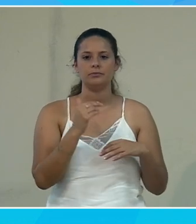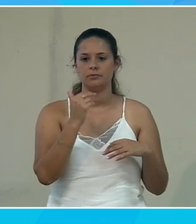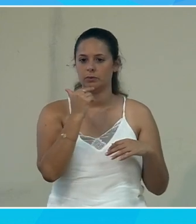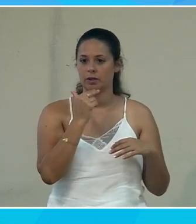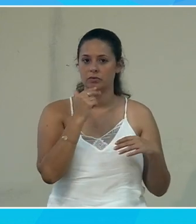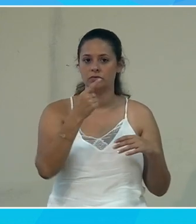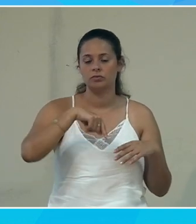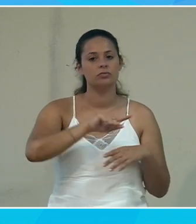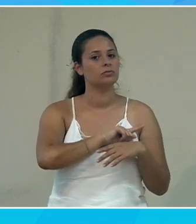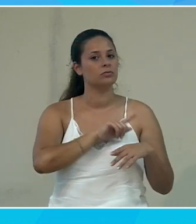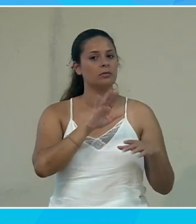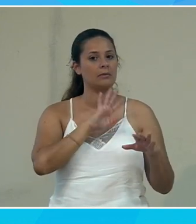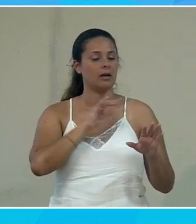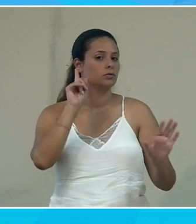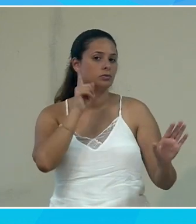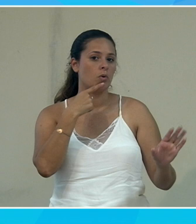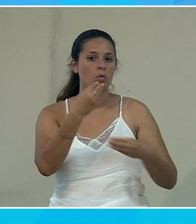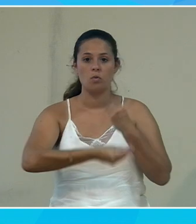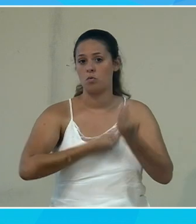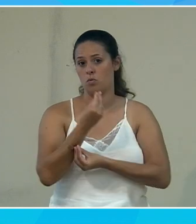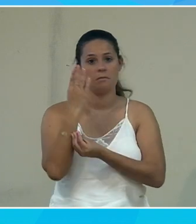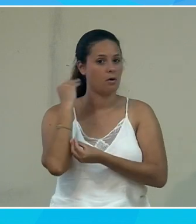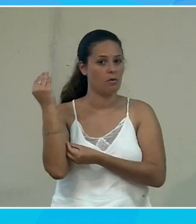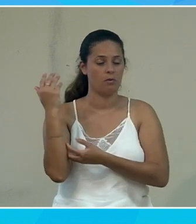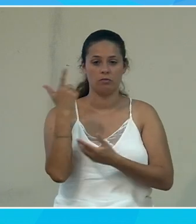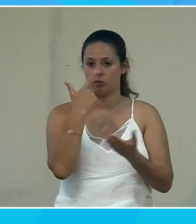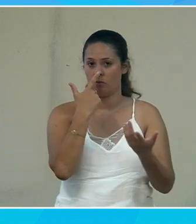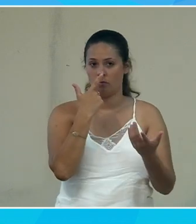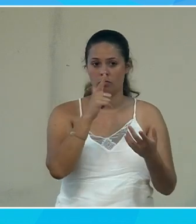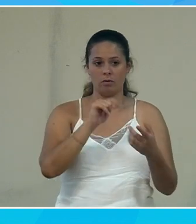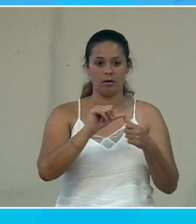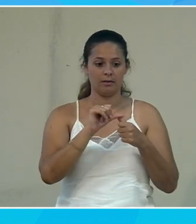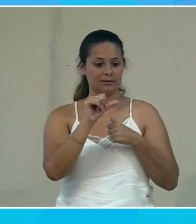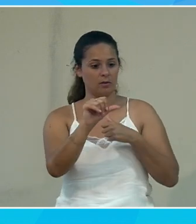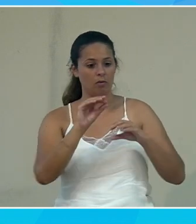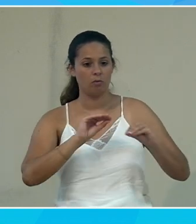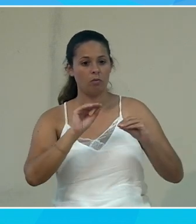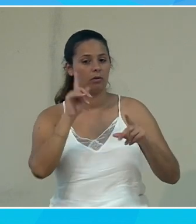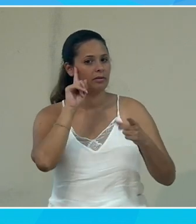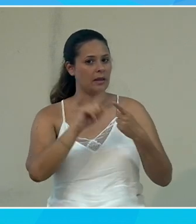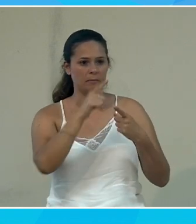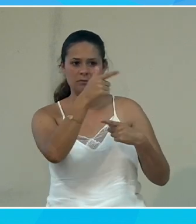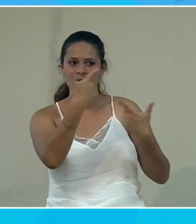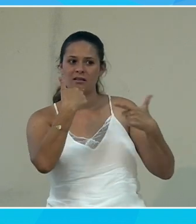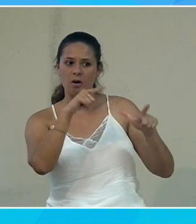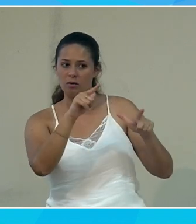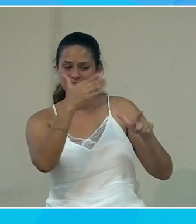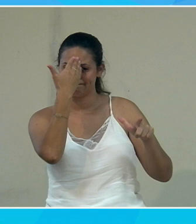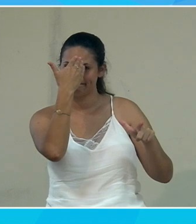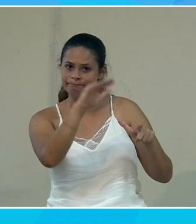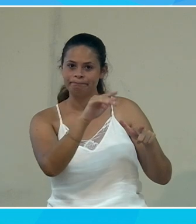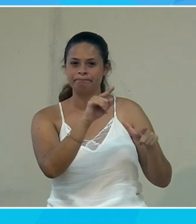vous êtes sourd ou malentendant vous avez un call à distance avec quelqu'un qui parle une langue que vous maîtrisez mal